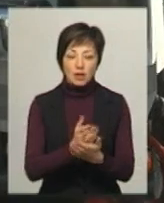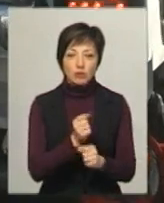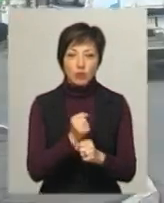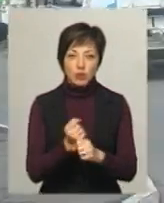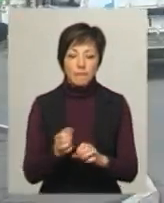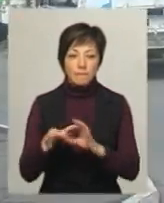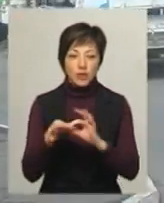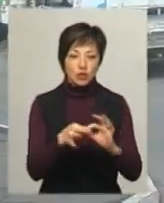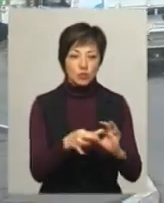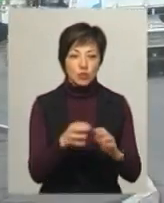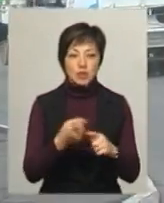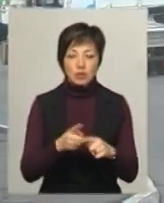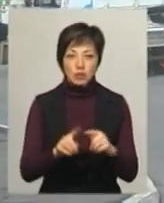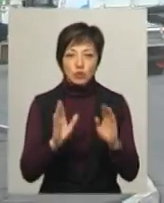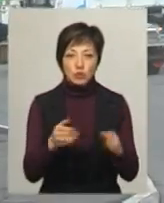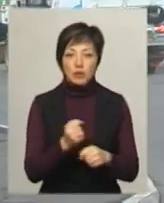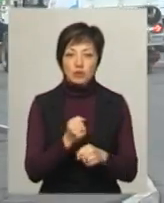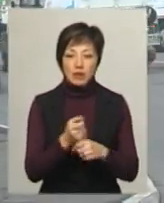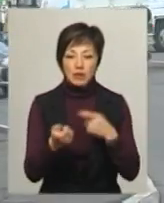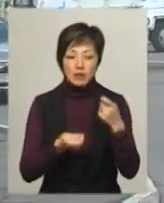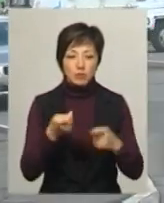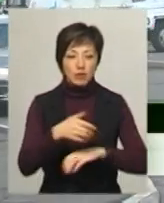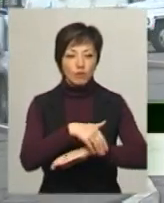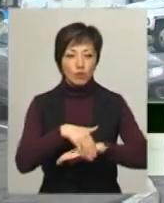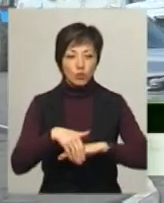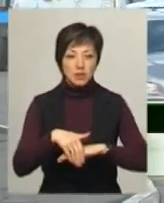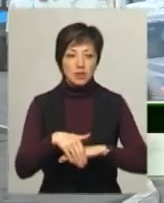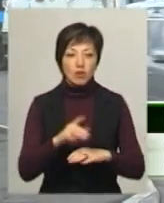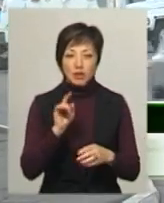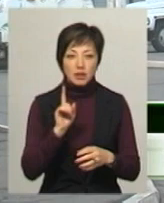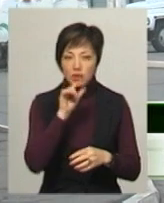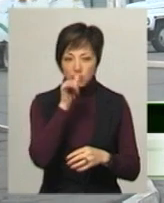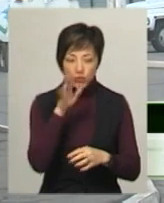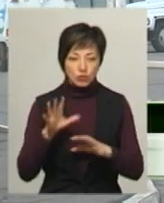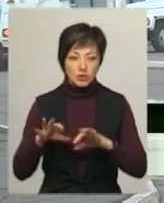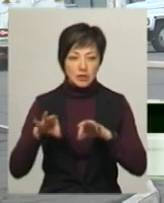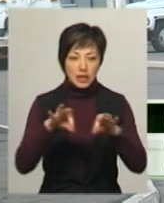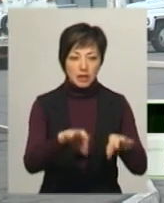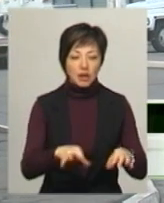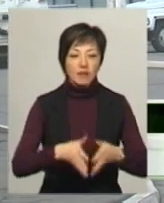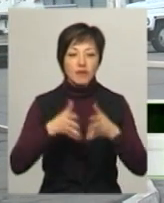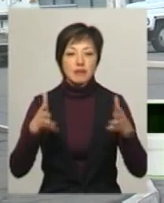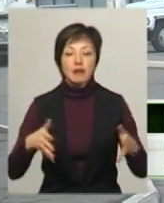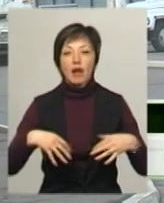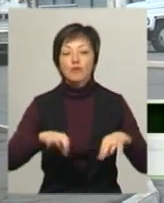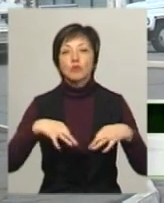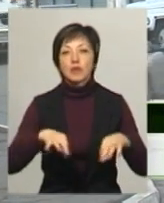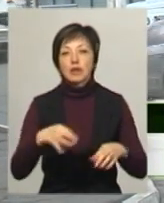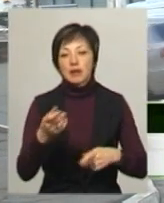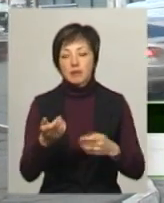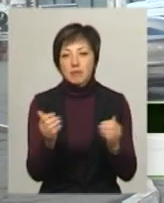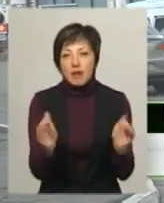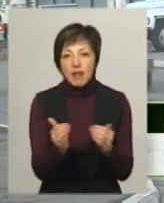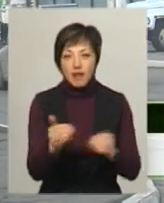причіпу. Даний причіп буде працювати на дрібних вулицях, куди не заїжджають наші великі автомобілі. Тобто ті дрібні